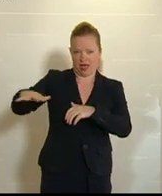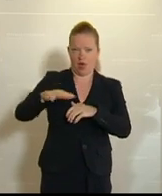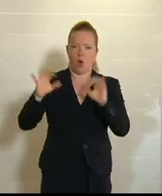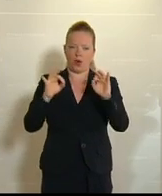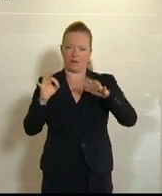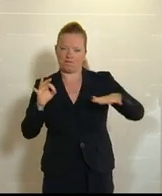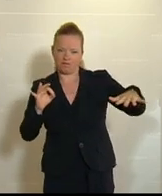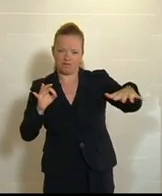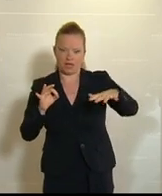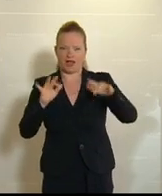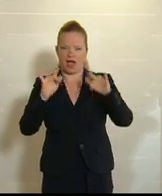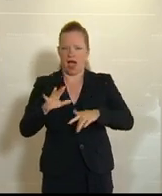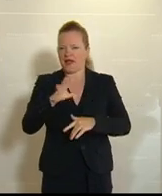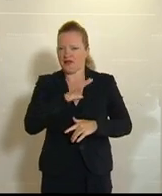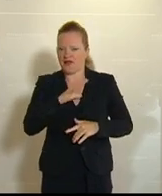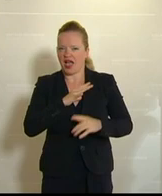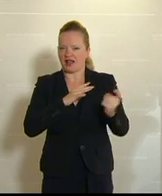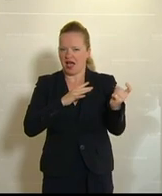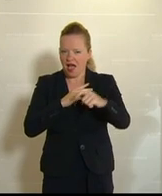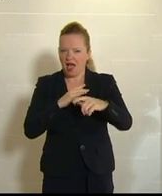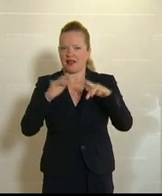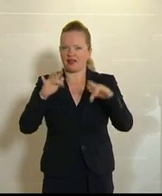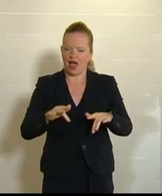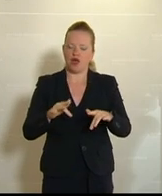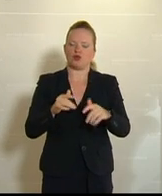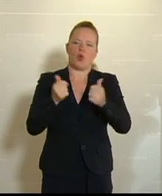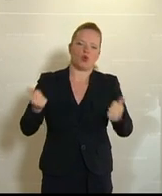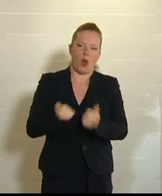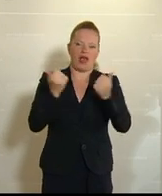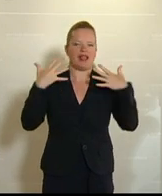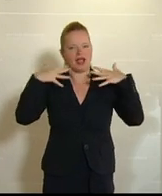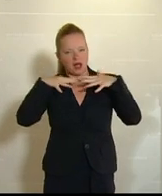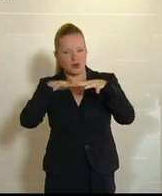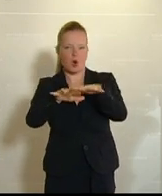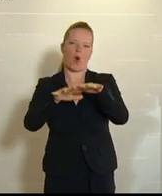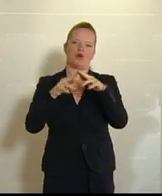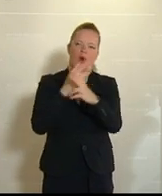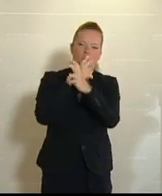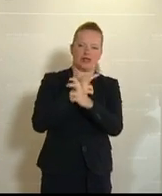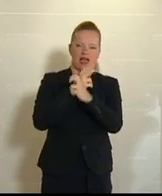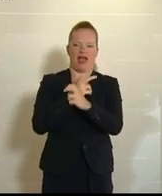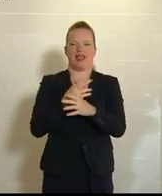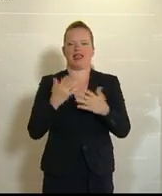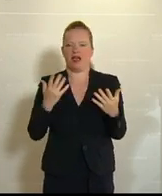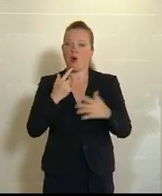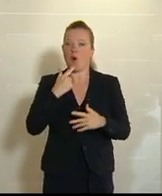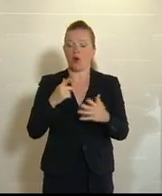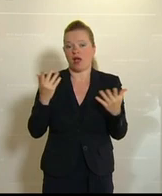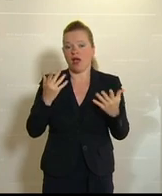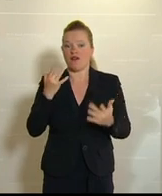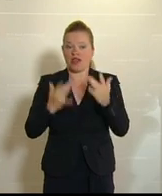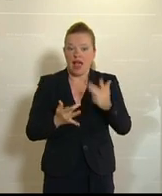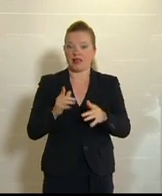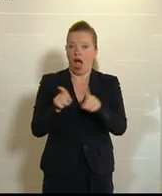Sektor vielleicht als Gefährder für die auch so großartig funktionierende Integration in Österreich bezeichnet werde oder dass sie mich gar als Hetzer